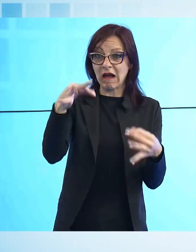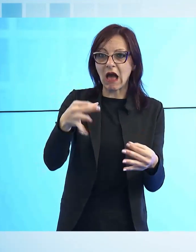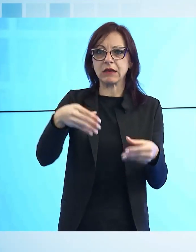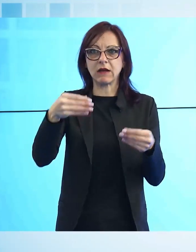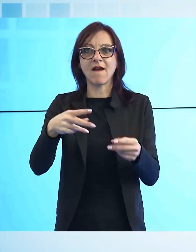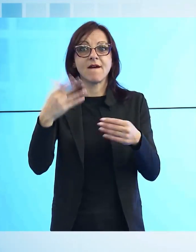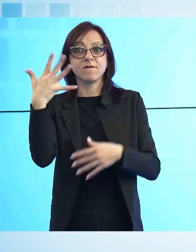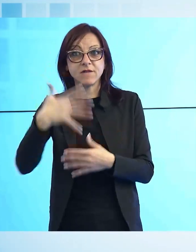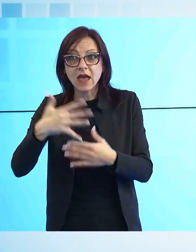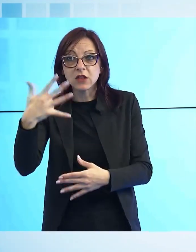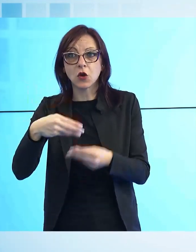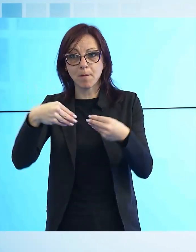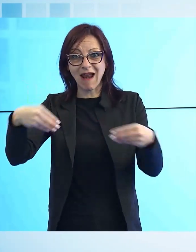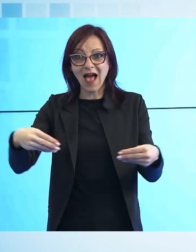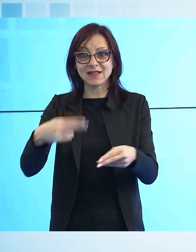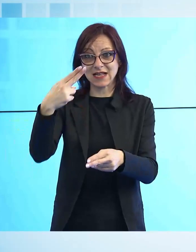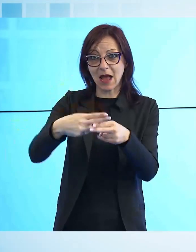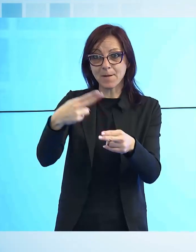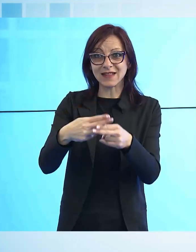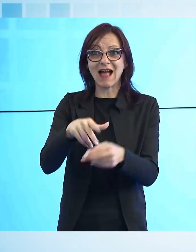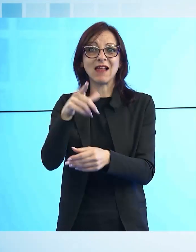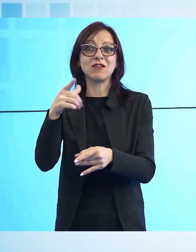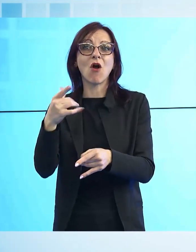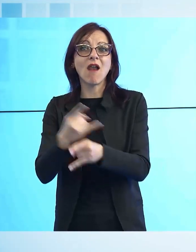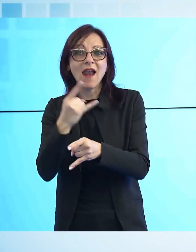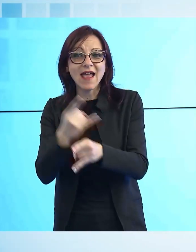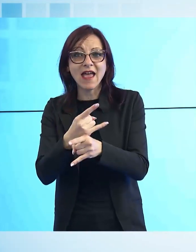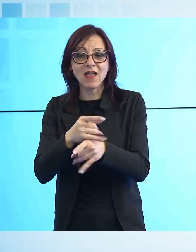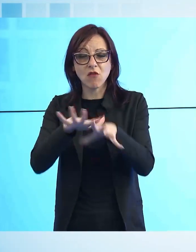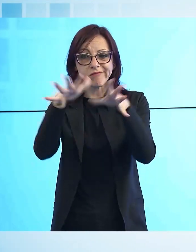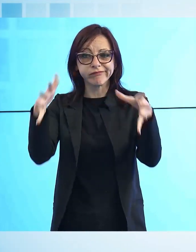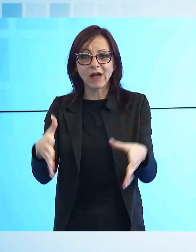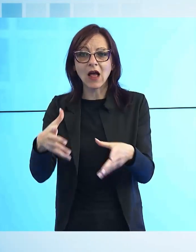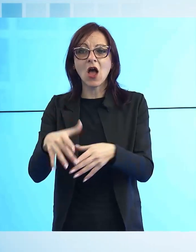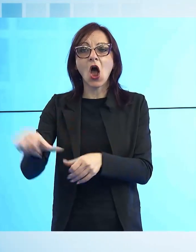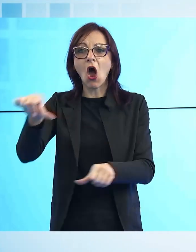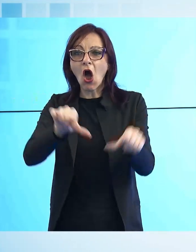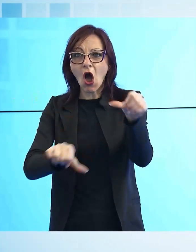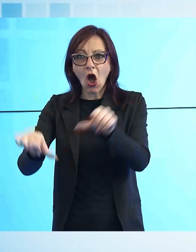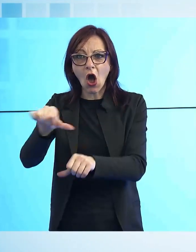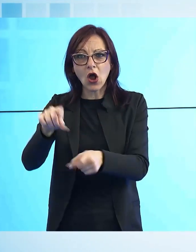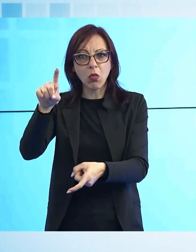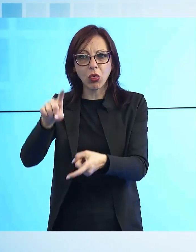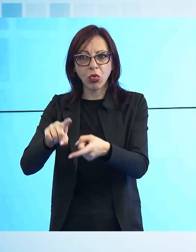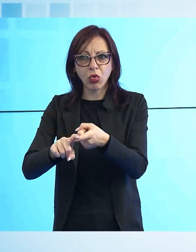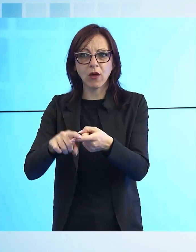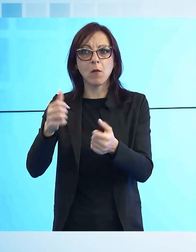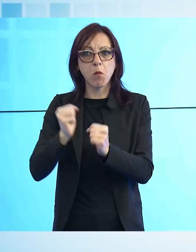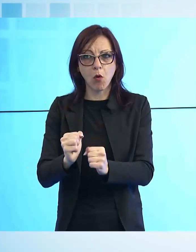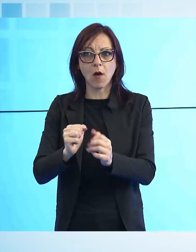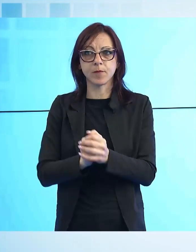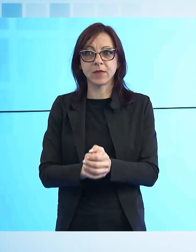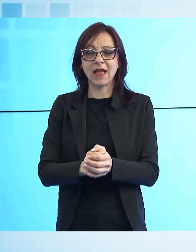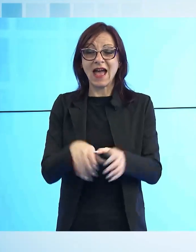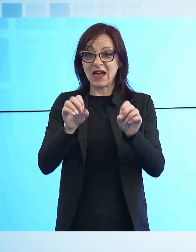vetro, plastica, metallo, legno, imballaggi, abbigliamento ed oli vegetali esausti. Inoltre si possono portare rifiuti